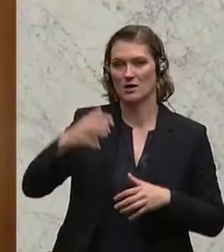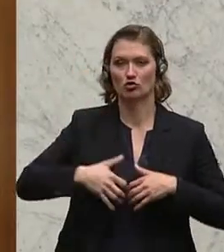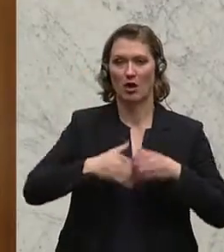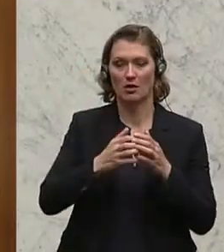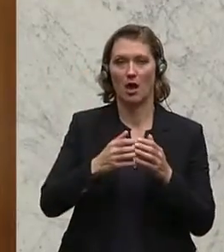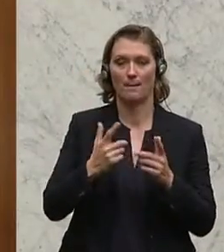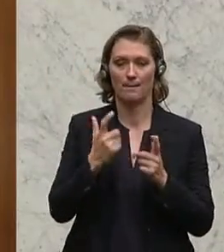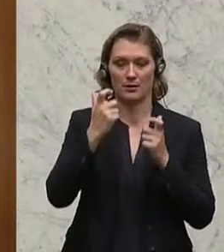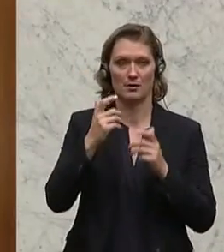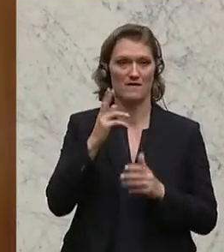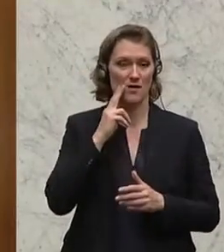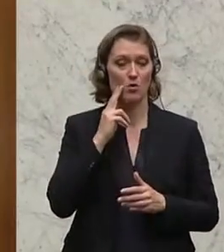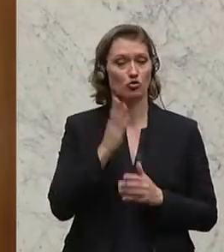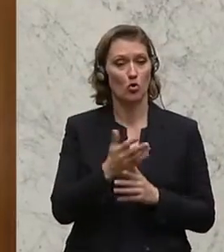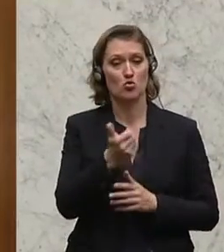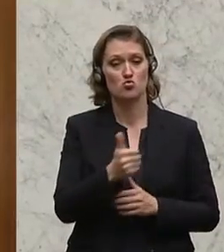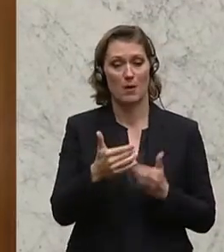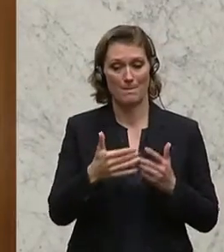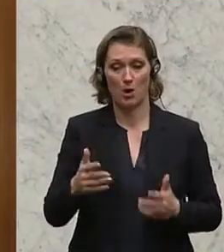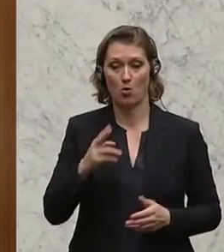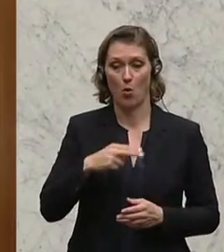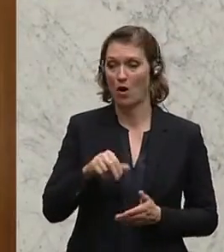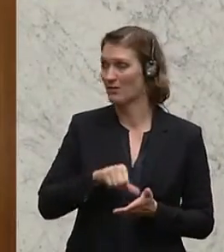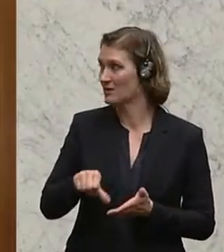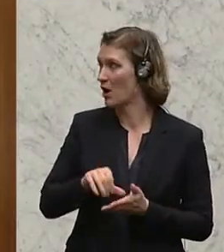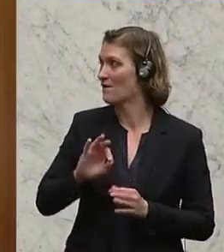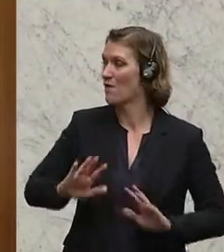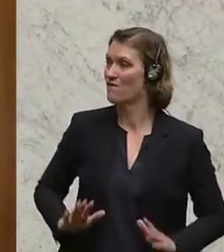Gesamtvolumen in Höhe von 100 Millionen gefördert wird, die Lohnnebenkosten.